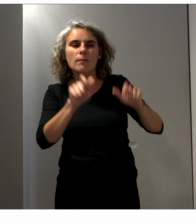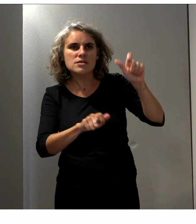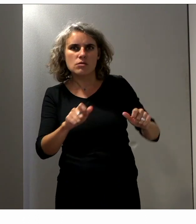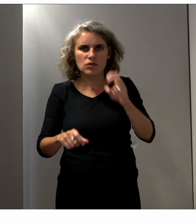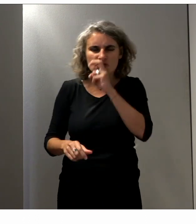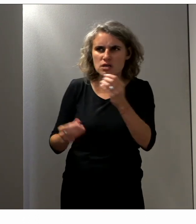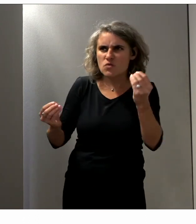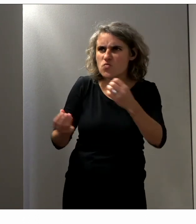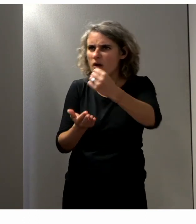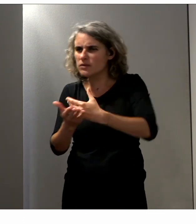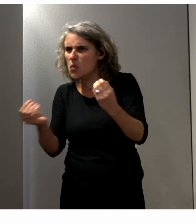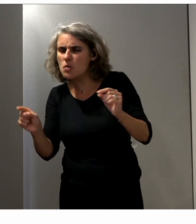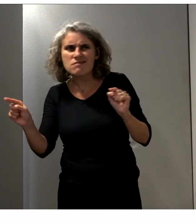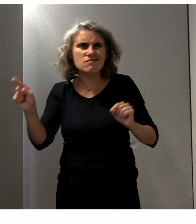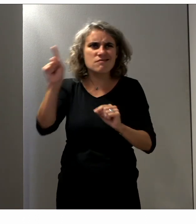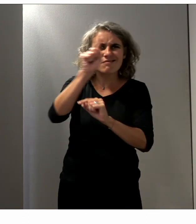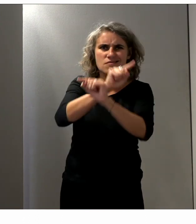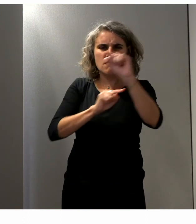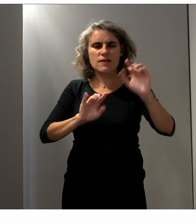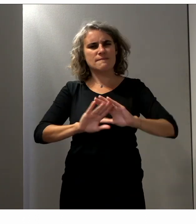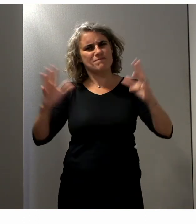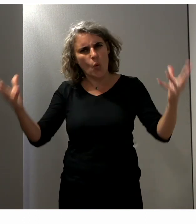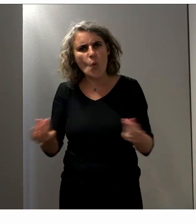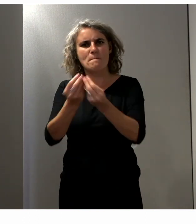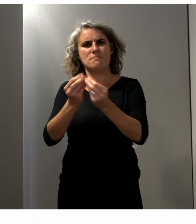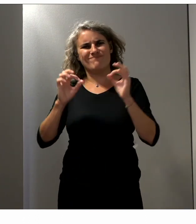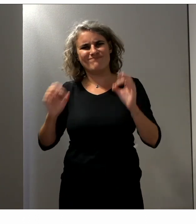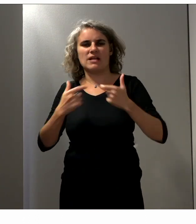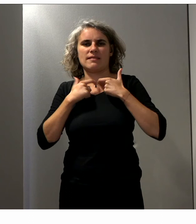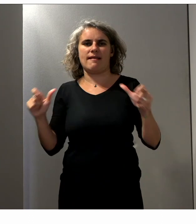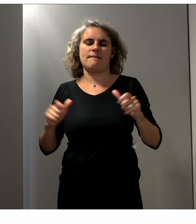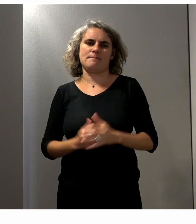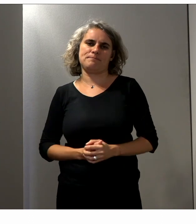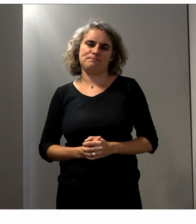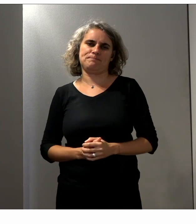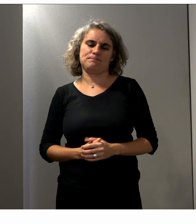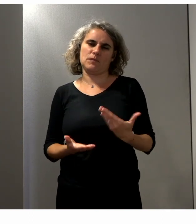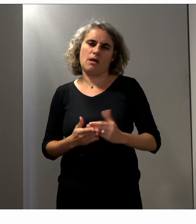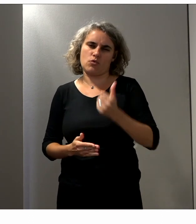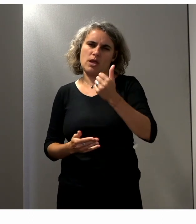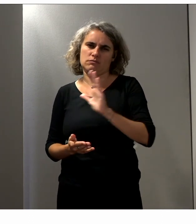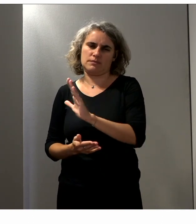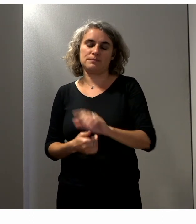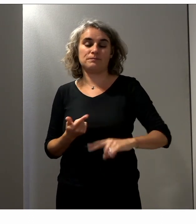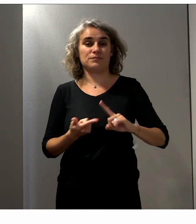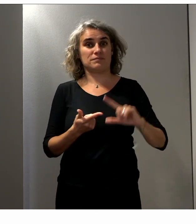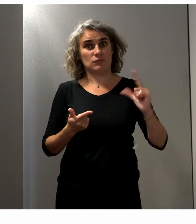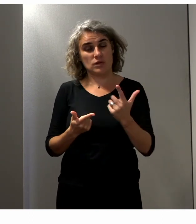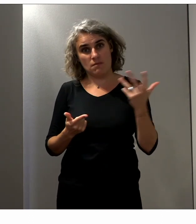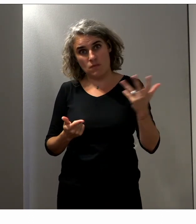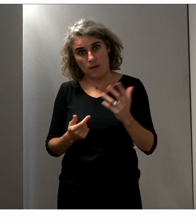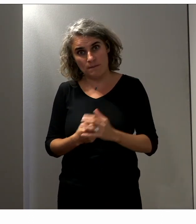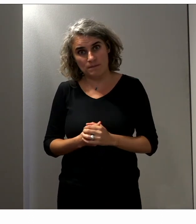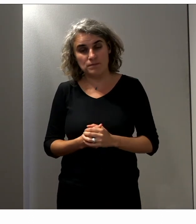chercher à droite ou à gauche les éléments accessibles. Donc ça, c le premier volet. Le deuxième volet, c'est la